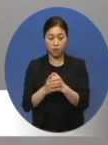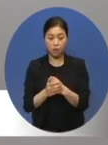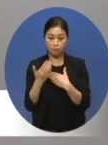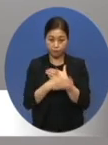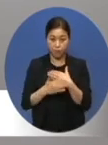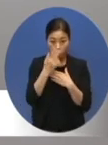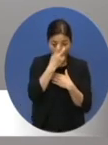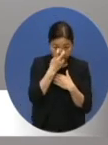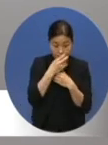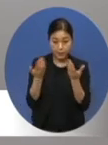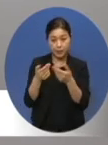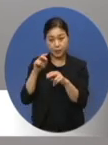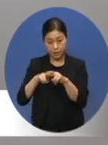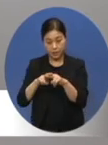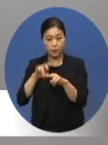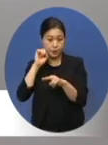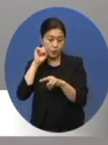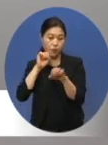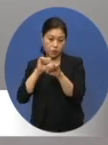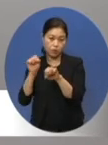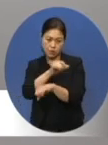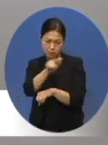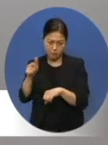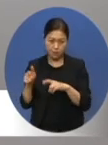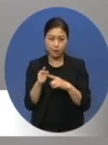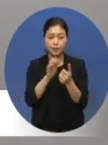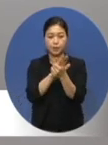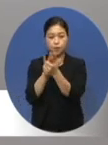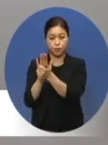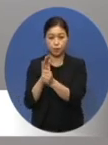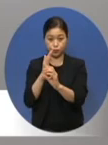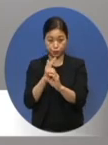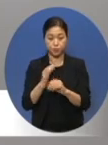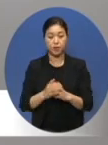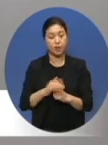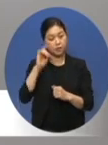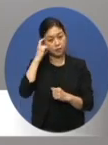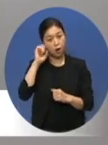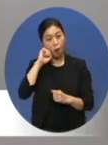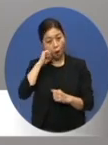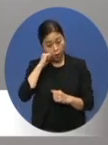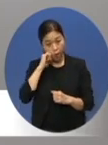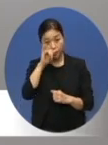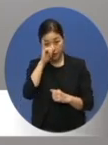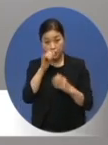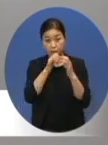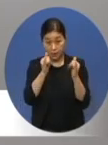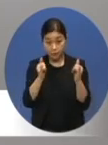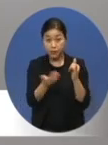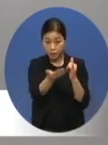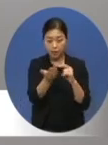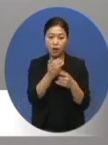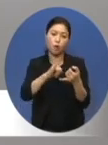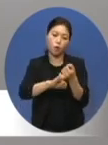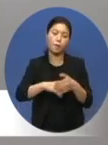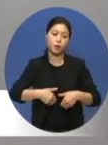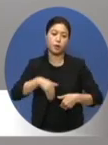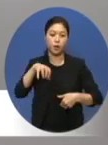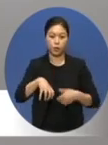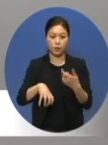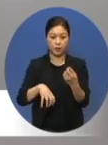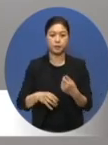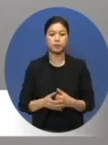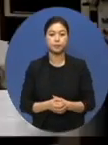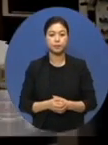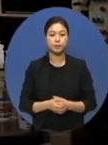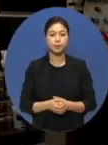일자리, 여러분들의 여가활동, 많은 것들을 지원하고 있기 때문에 정신질환을 갖고 계시는 분들한테는 꼭 필요한 기관이라고 할